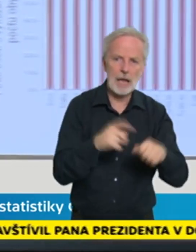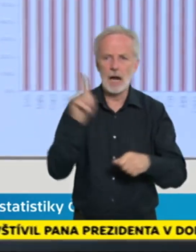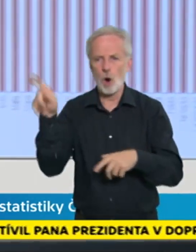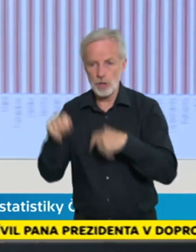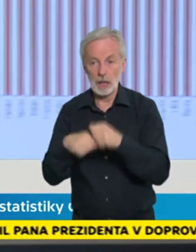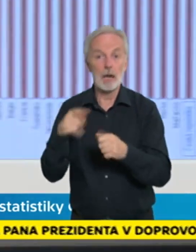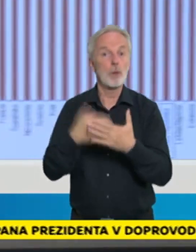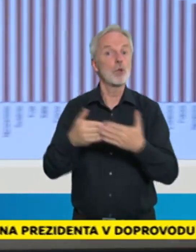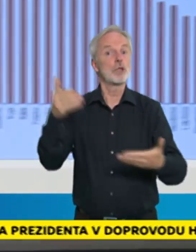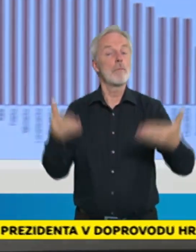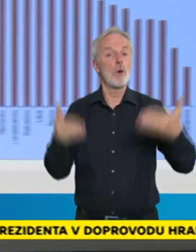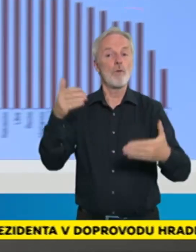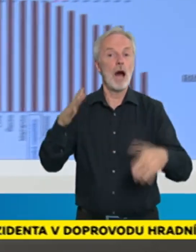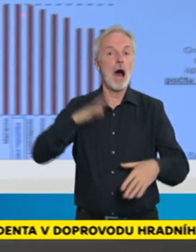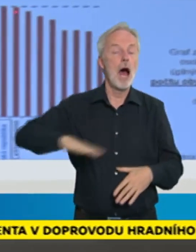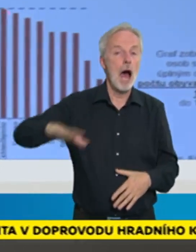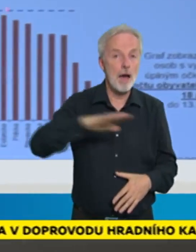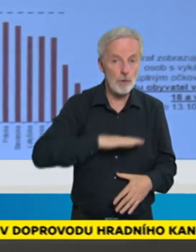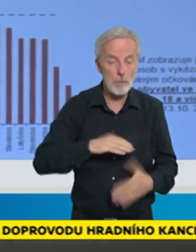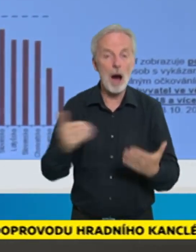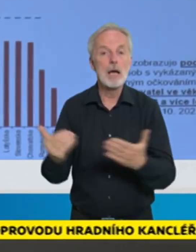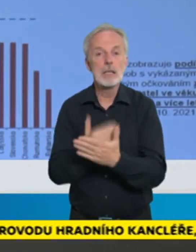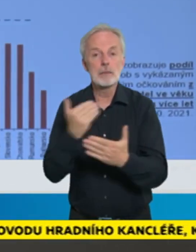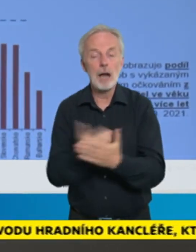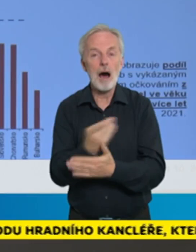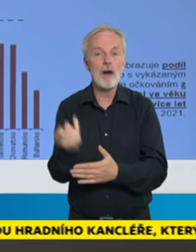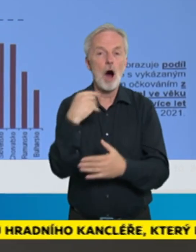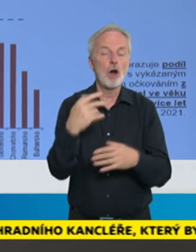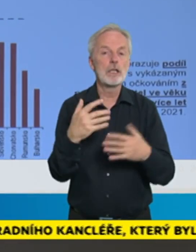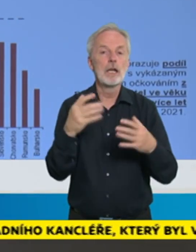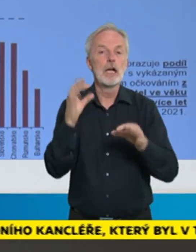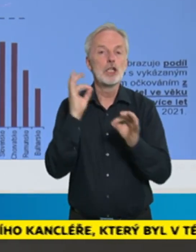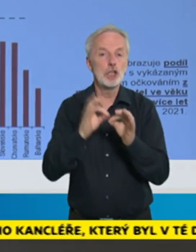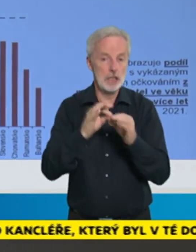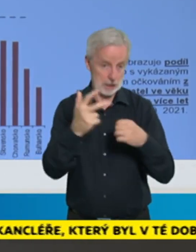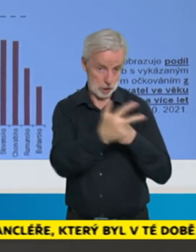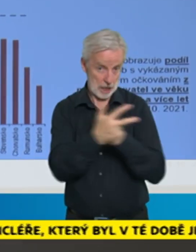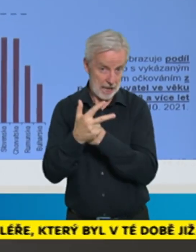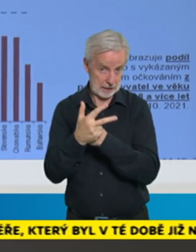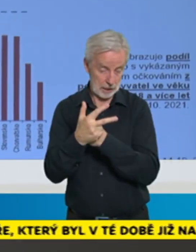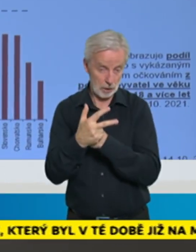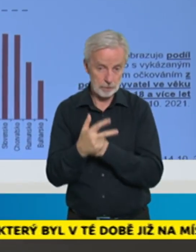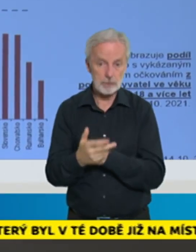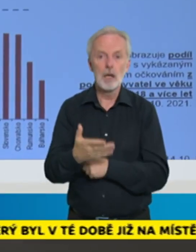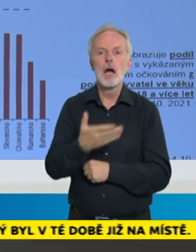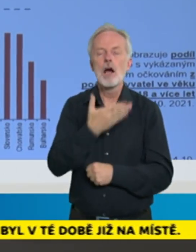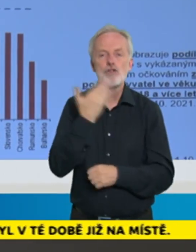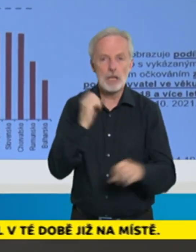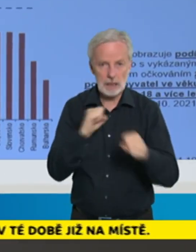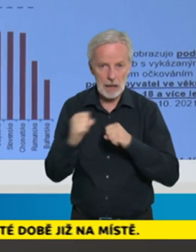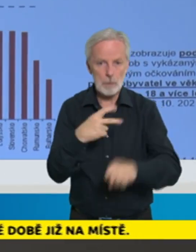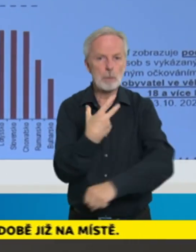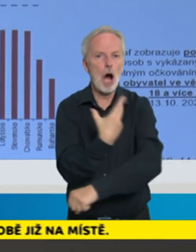Zpráva z ECDC z 13. do 14. desátý. Česká republika uzavřené očkování u dospělé populace, to je důležité